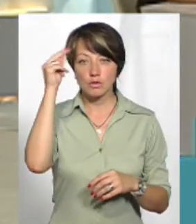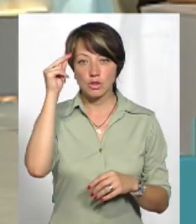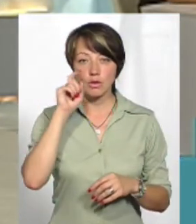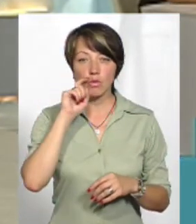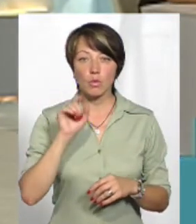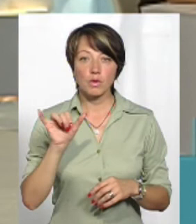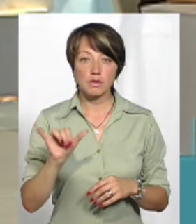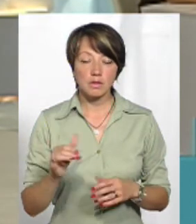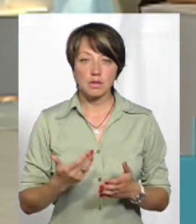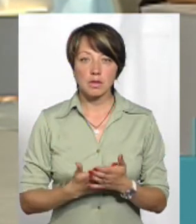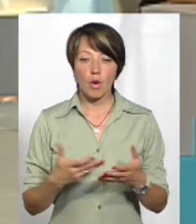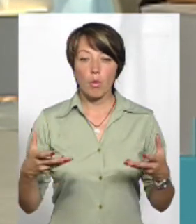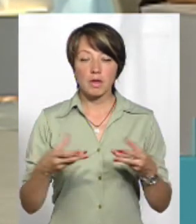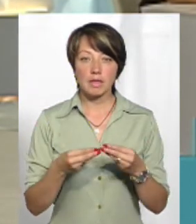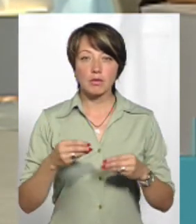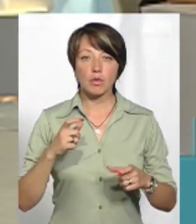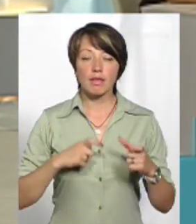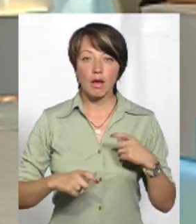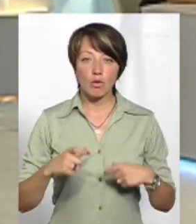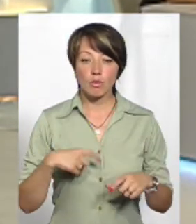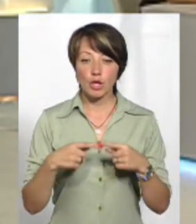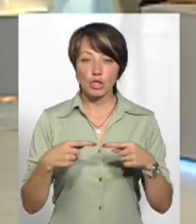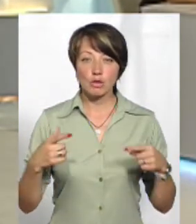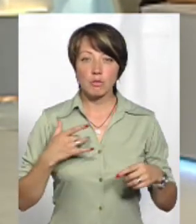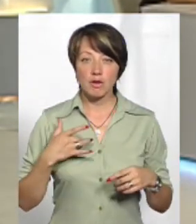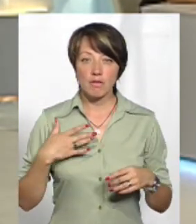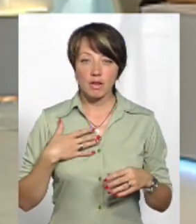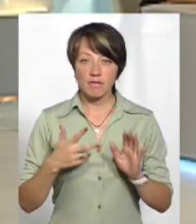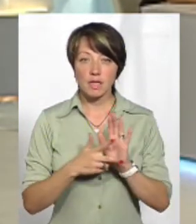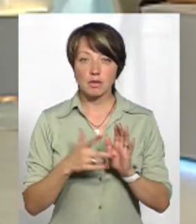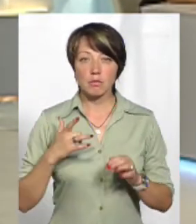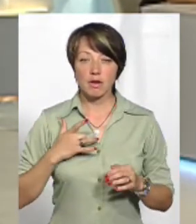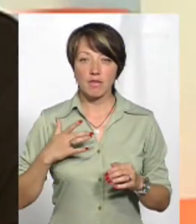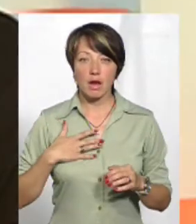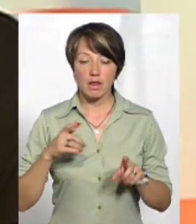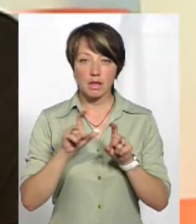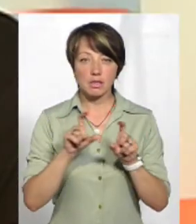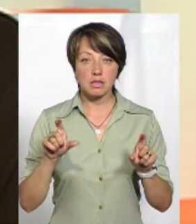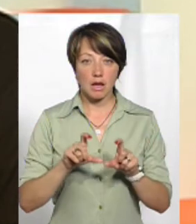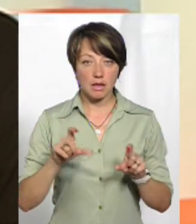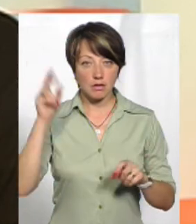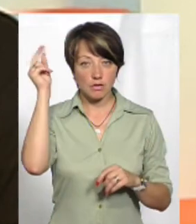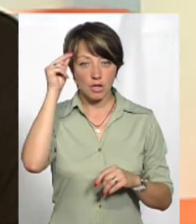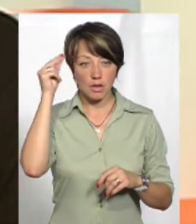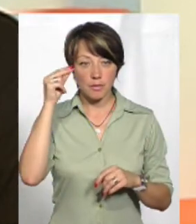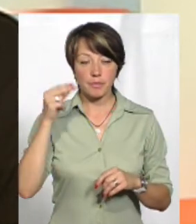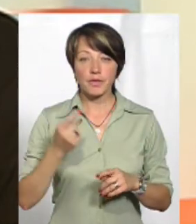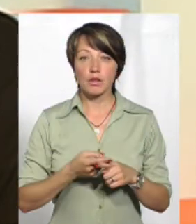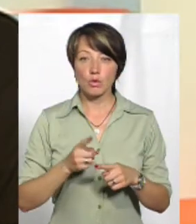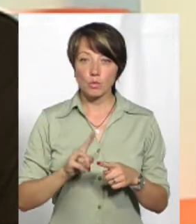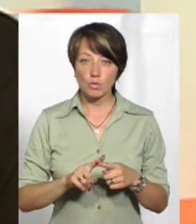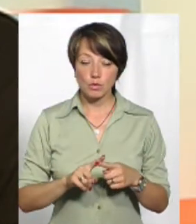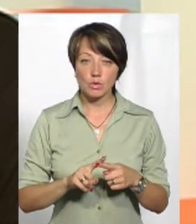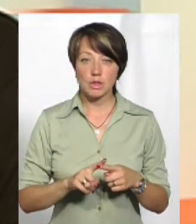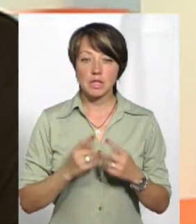Україні, в кооперативному технікуму, в інших приватних, в вісім приватних навчальних закладів. І тому